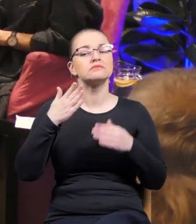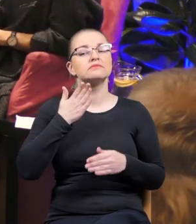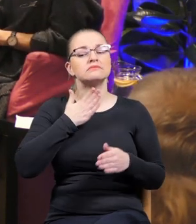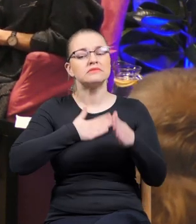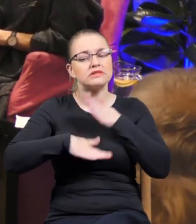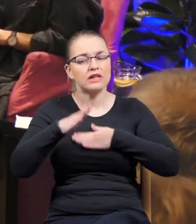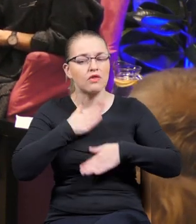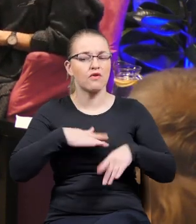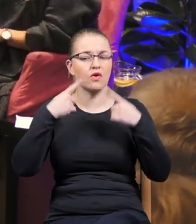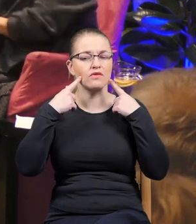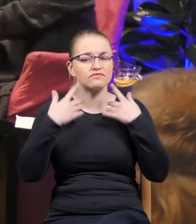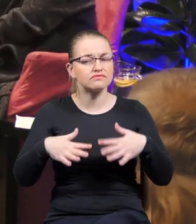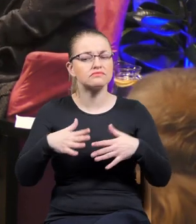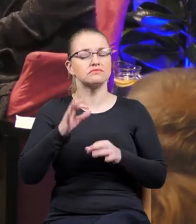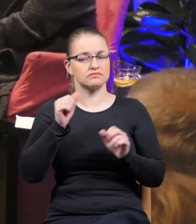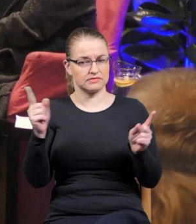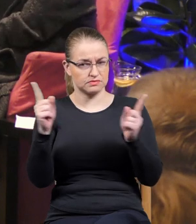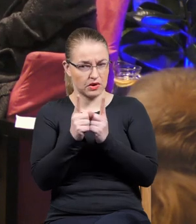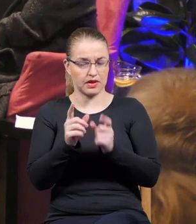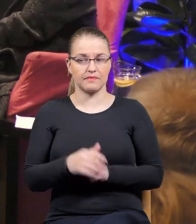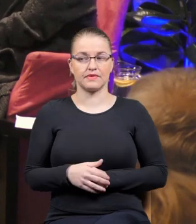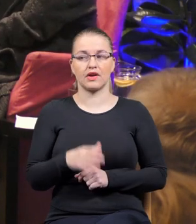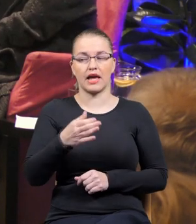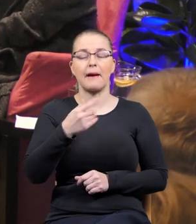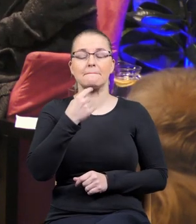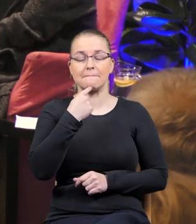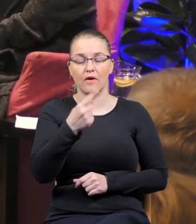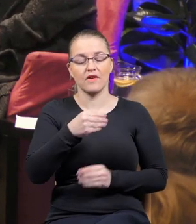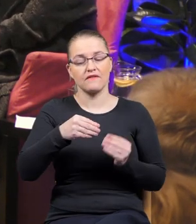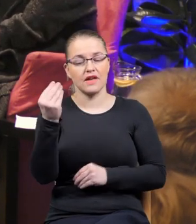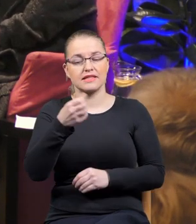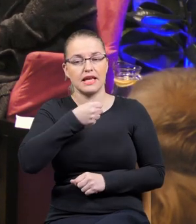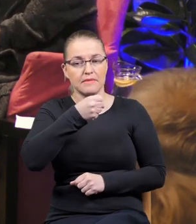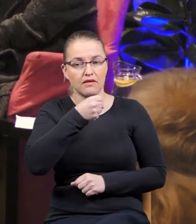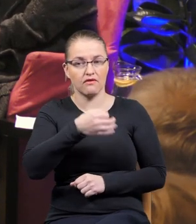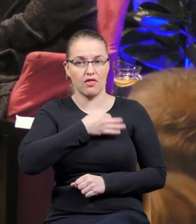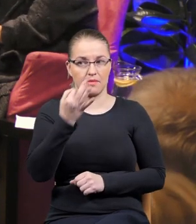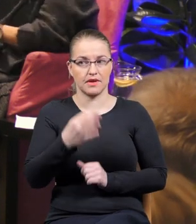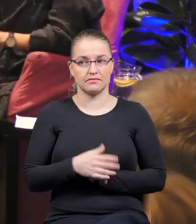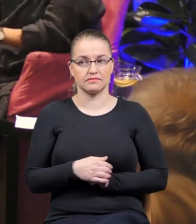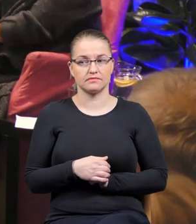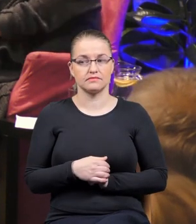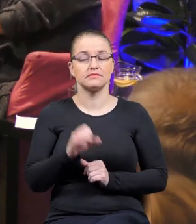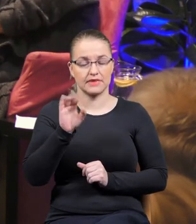ja słabo słyszę, musi być. Aha, to może będę mówiła lepiej, bliżej mikrofonu. Teraz lepiej? Tak.